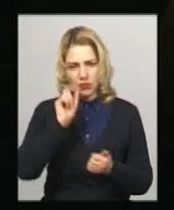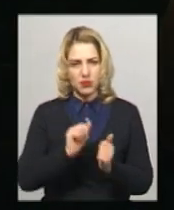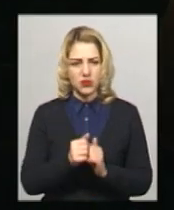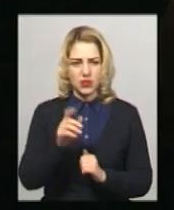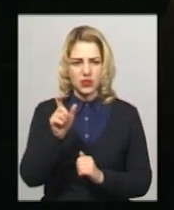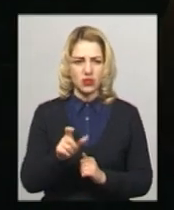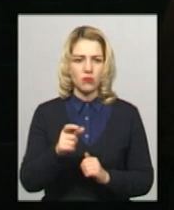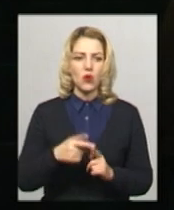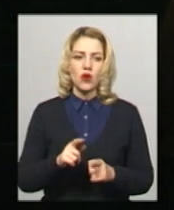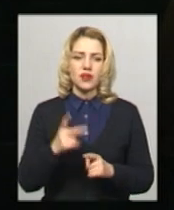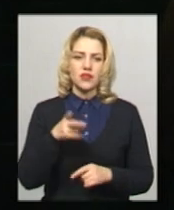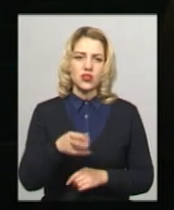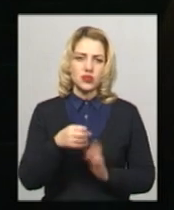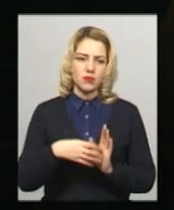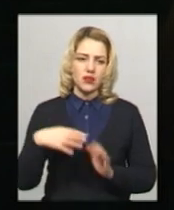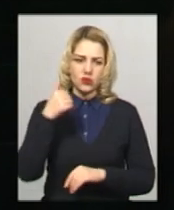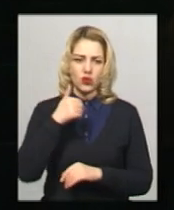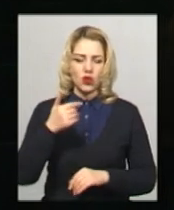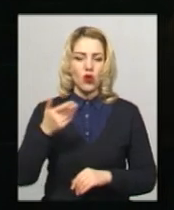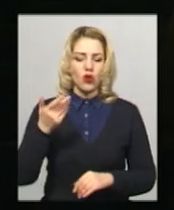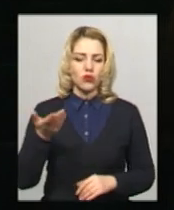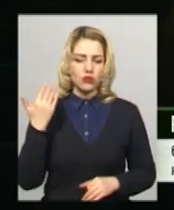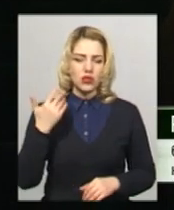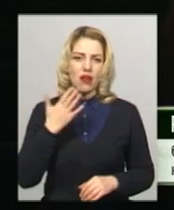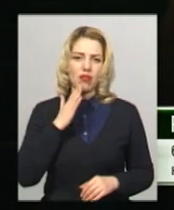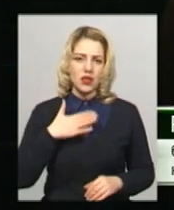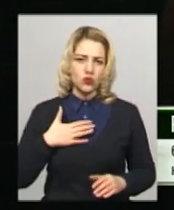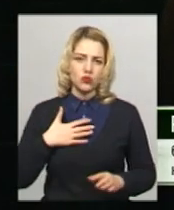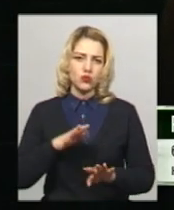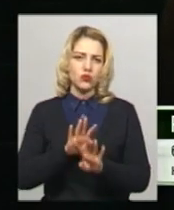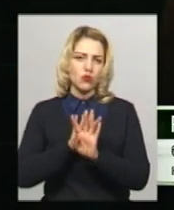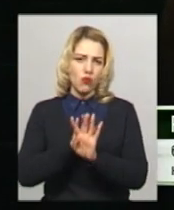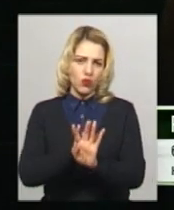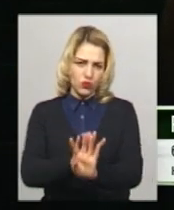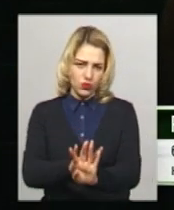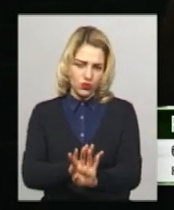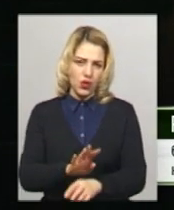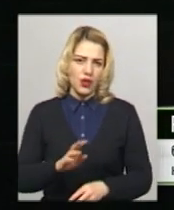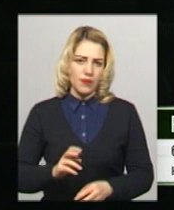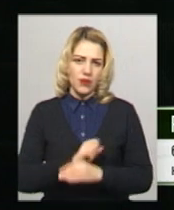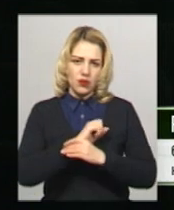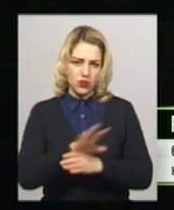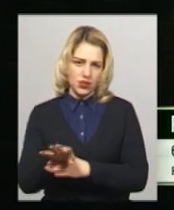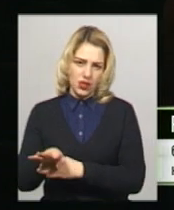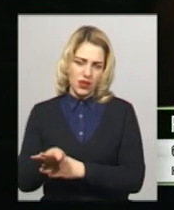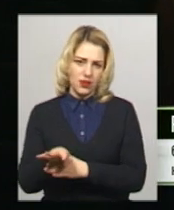'ятався 2015 рік. Тоді нашу колону розстріляли.